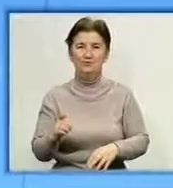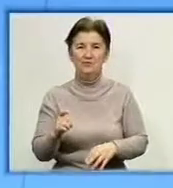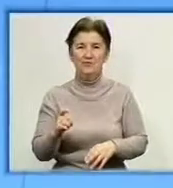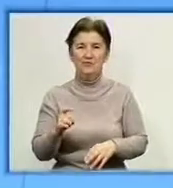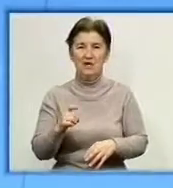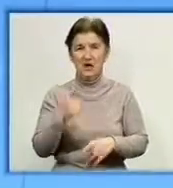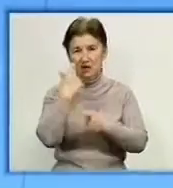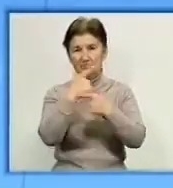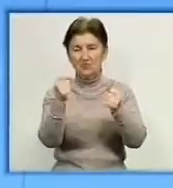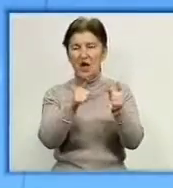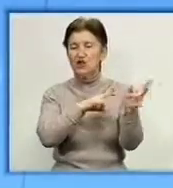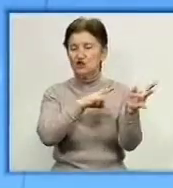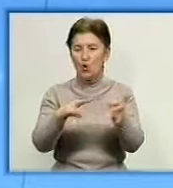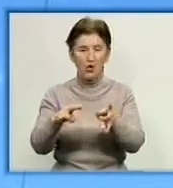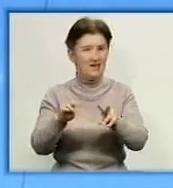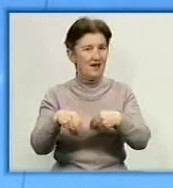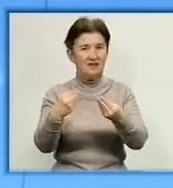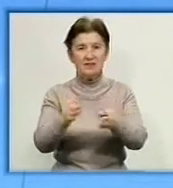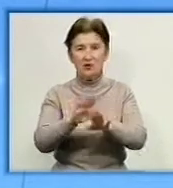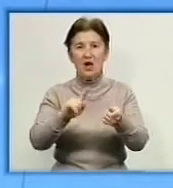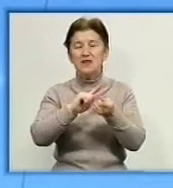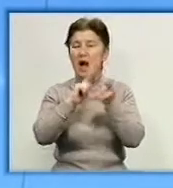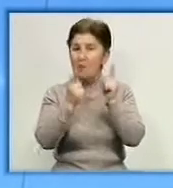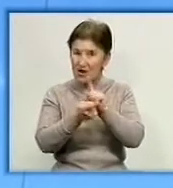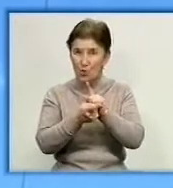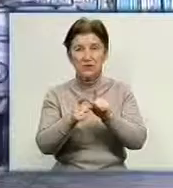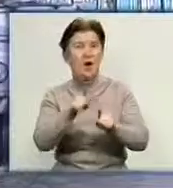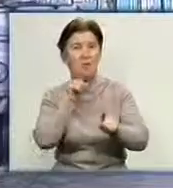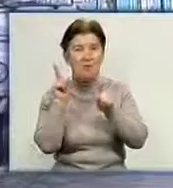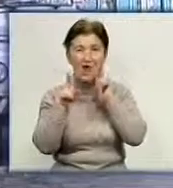Заявили, шкоди деревам не завдали, навпаки, омолодили дерева.